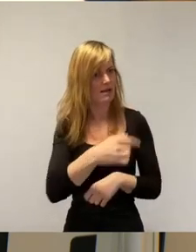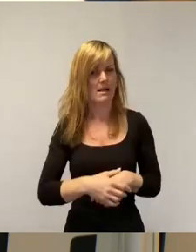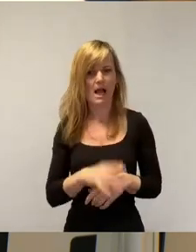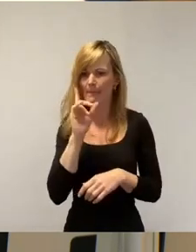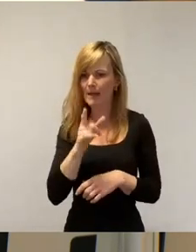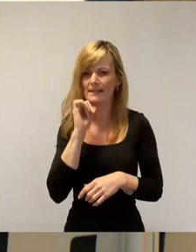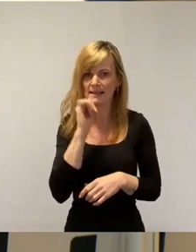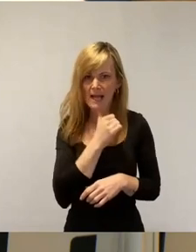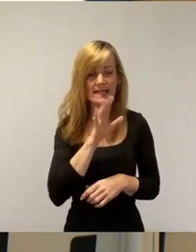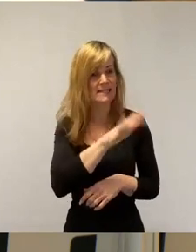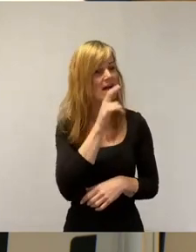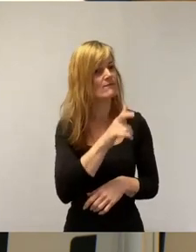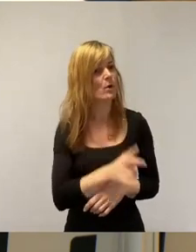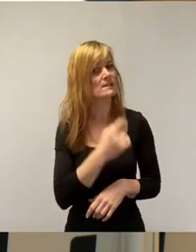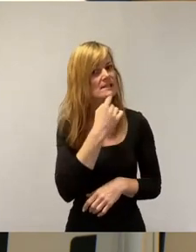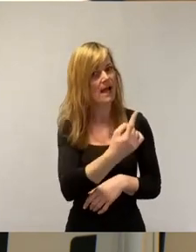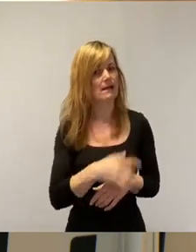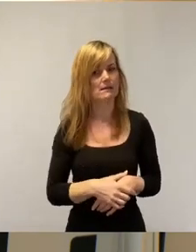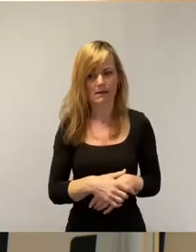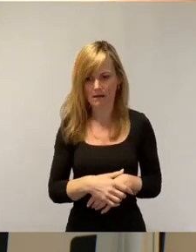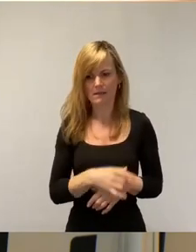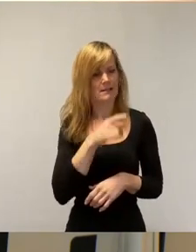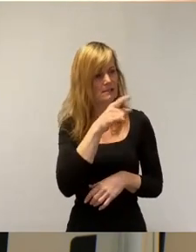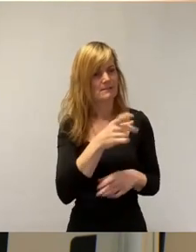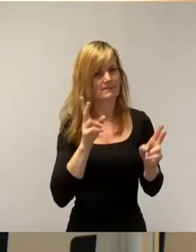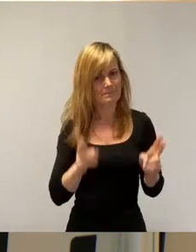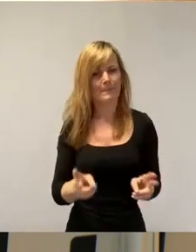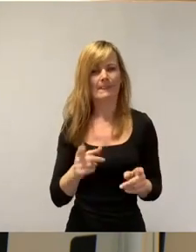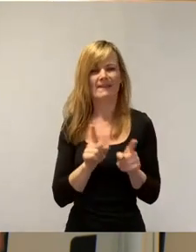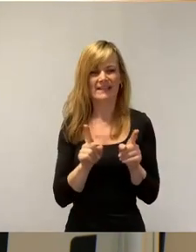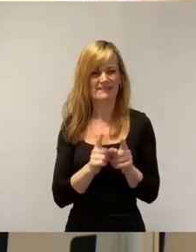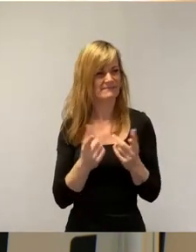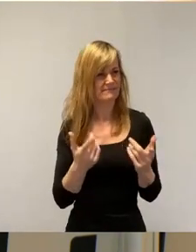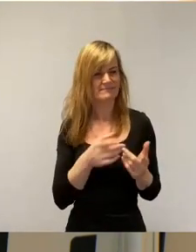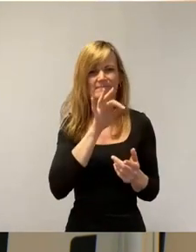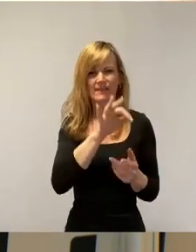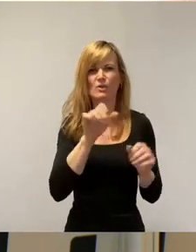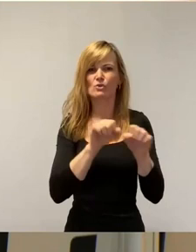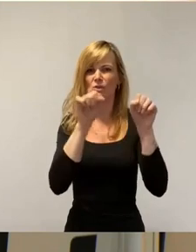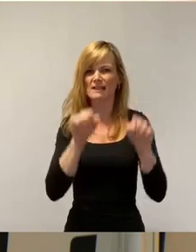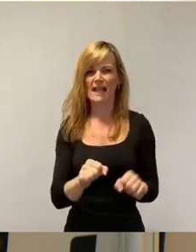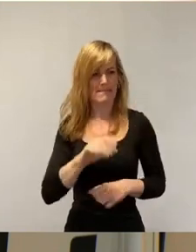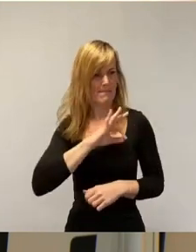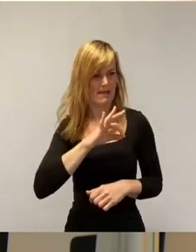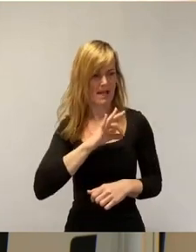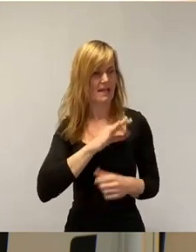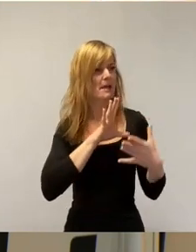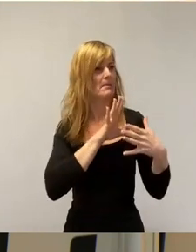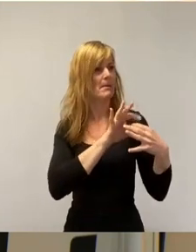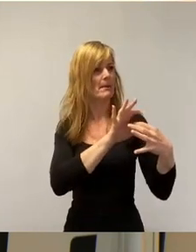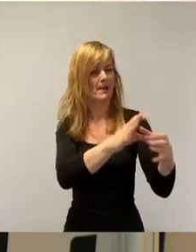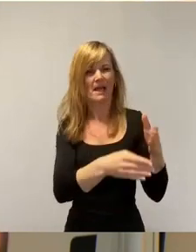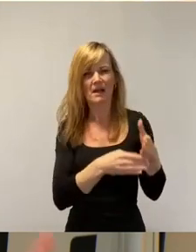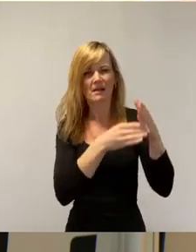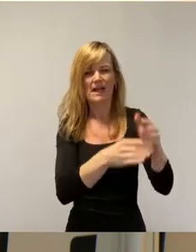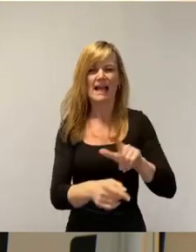Ihren Worten zu sagen, ja, also Sie sind wirklich die Handlangerin der Systemparteien, die ein linksversifftes